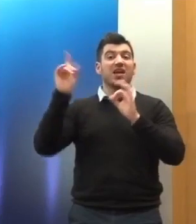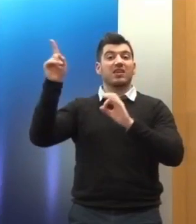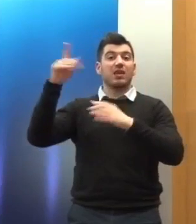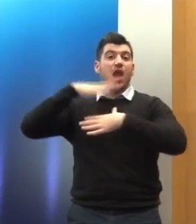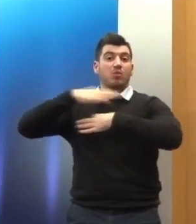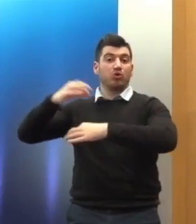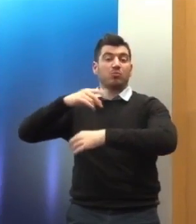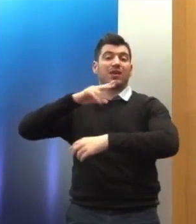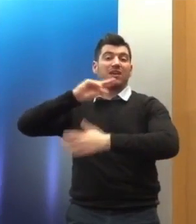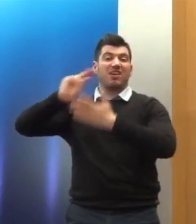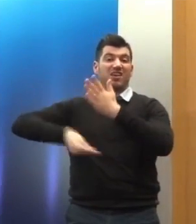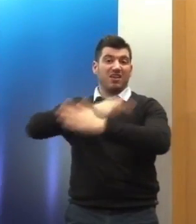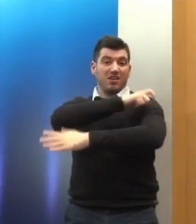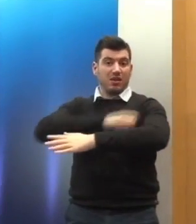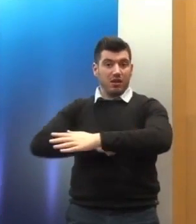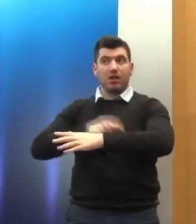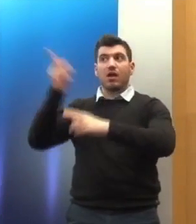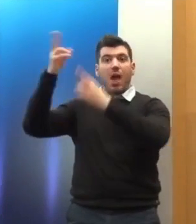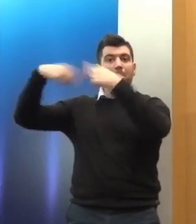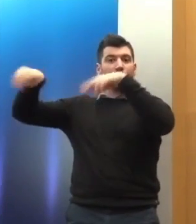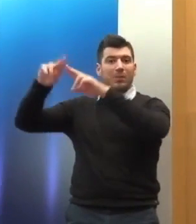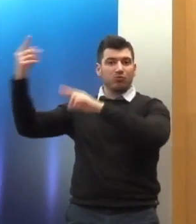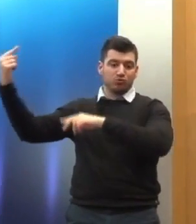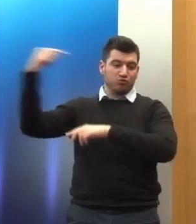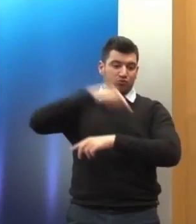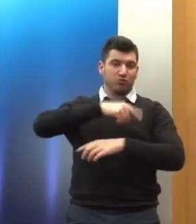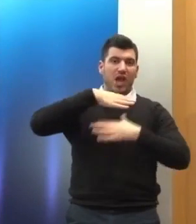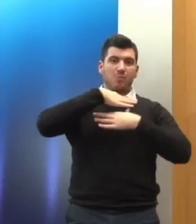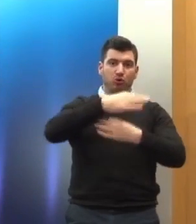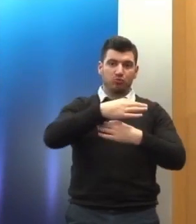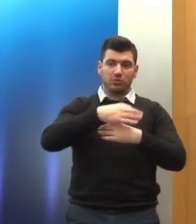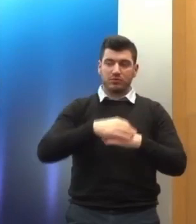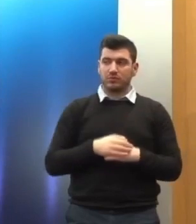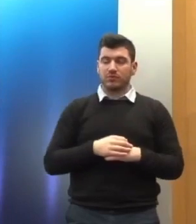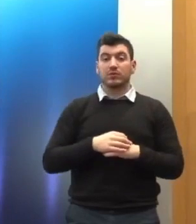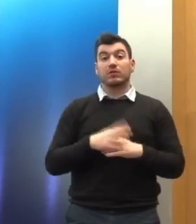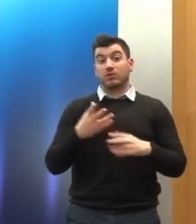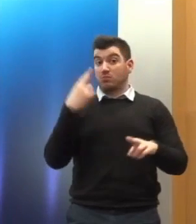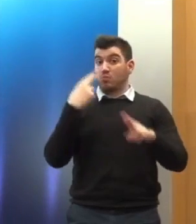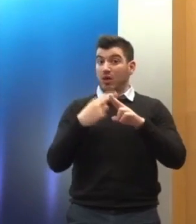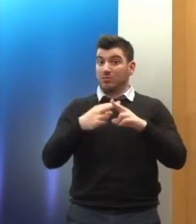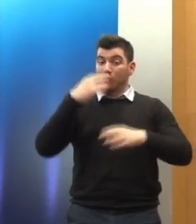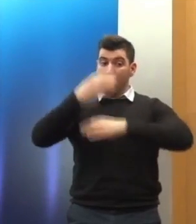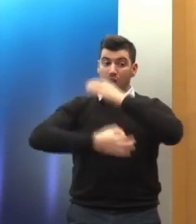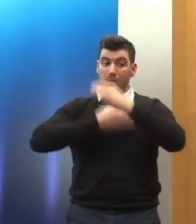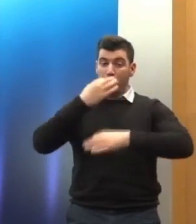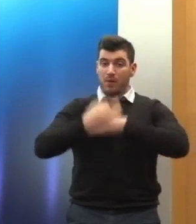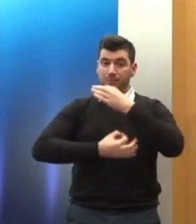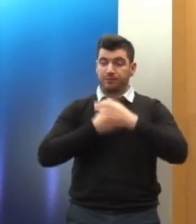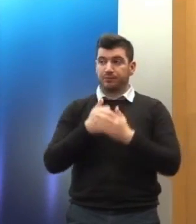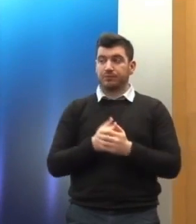ενώπιον επιτροπών αυτών των οργάνων, έχει ιδιαίτερη σημασία, δεν να πούμε, ότι η περίοδος,